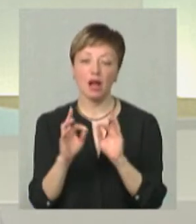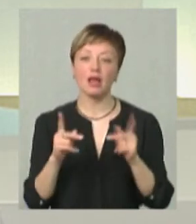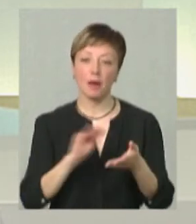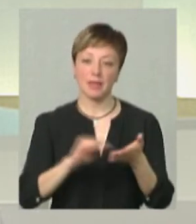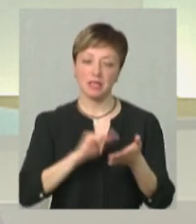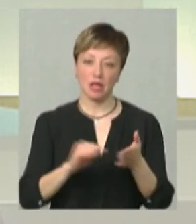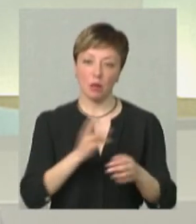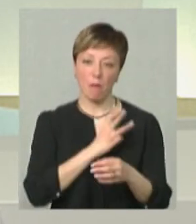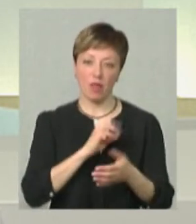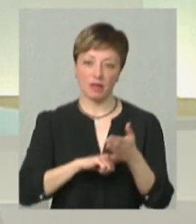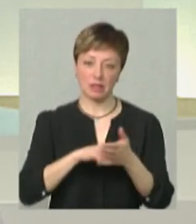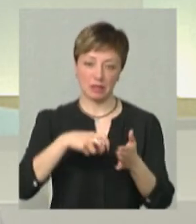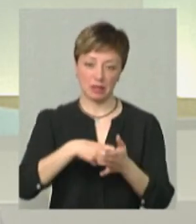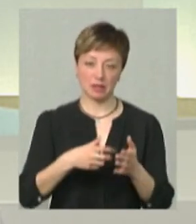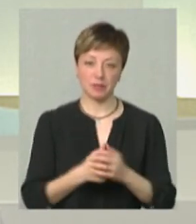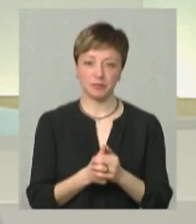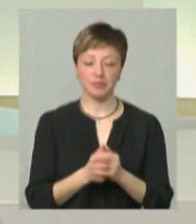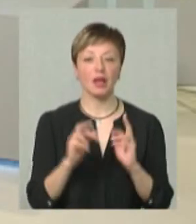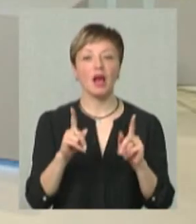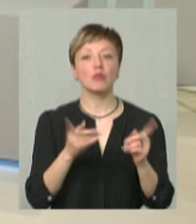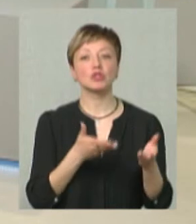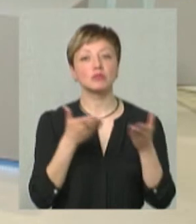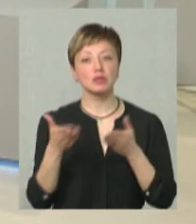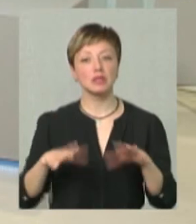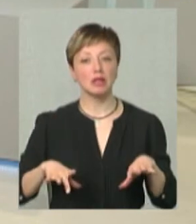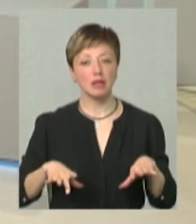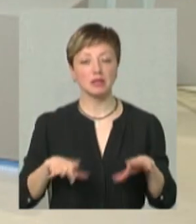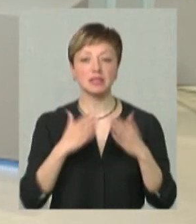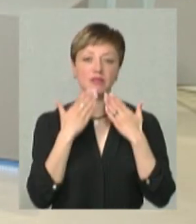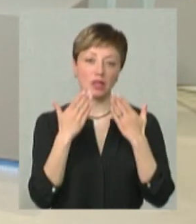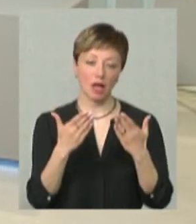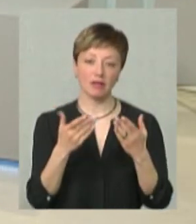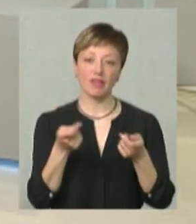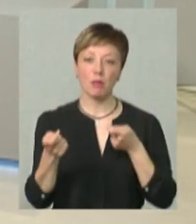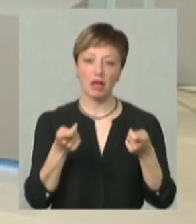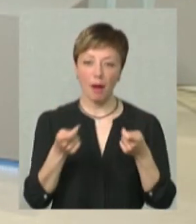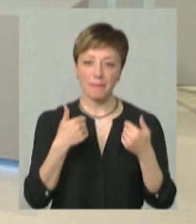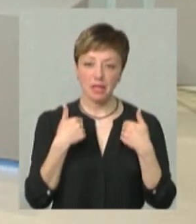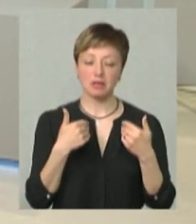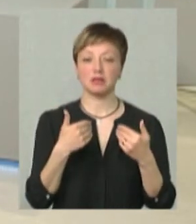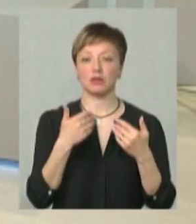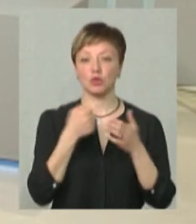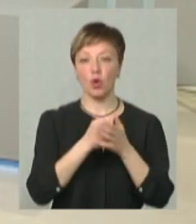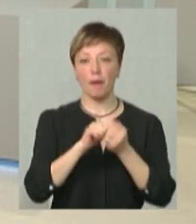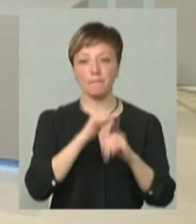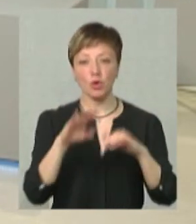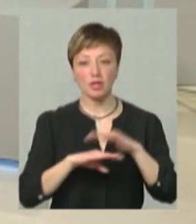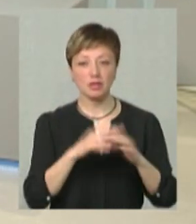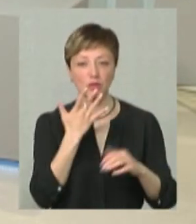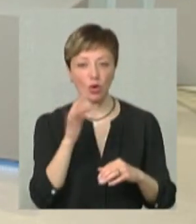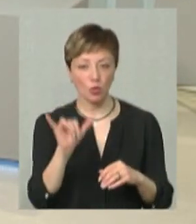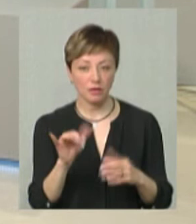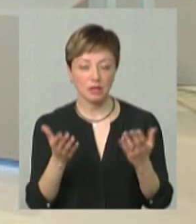чином написати мотиваційний лист. Яким чином можна запросити тренера? Звертайтеся в департамент, звертайтеся до Кемнець-Подільського